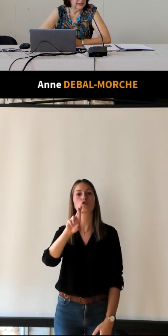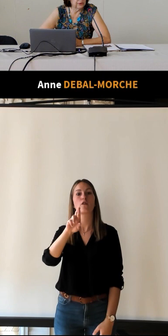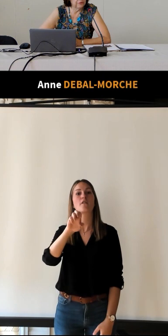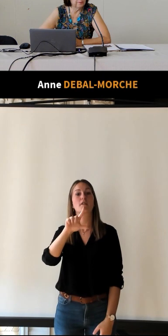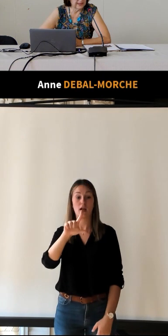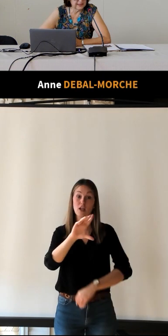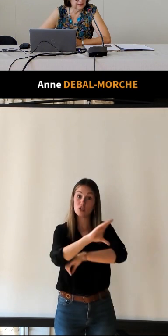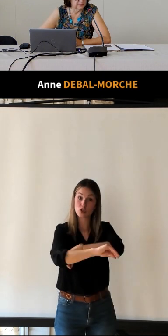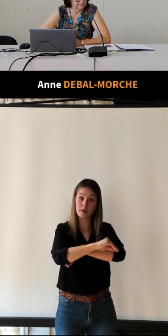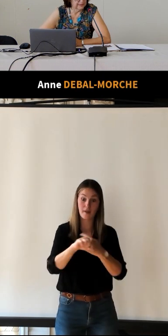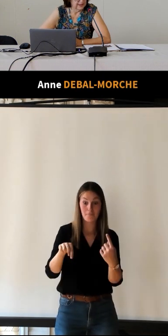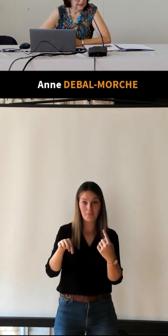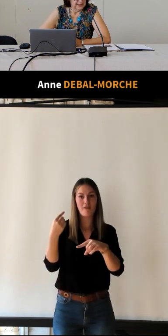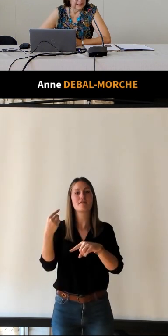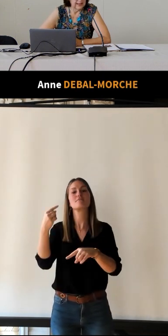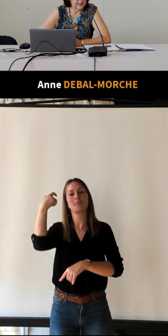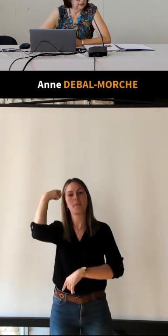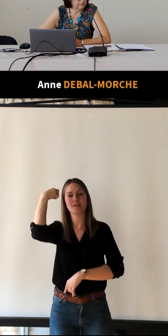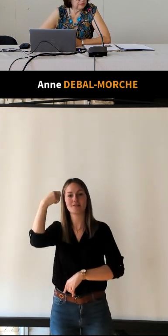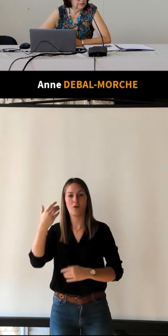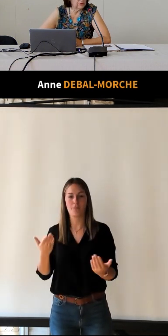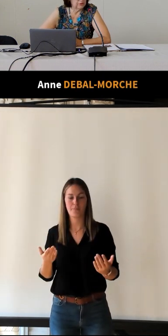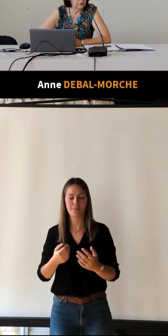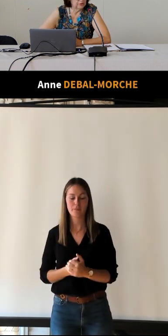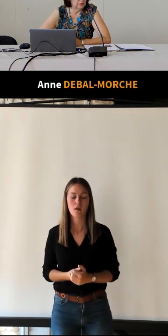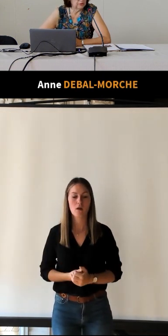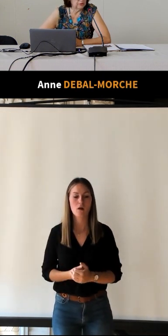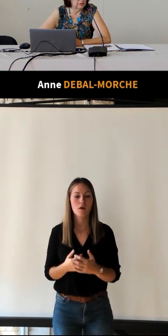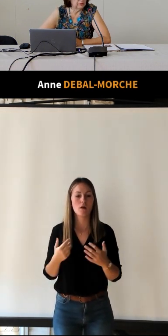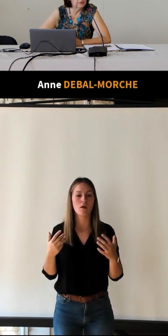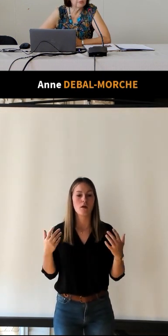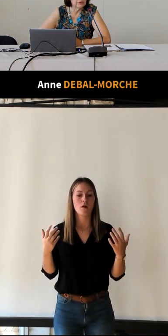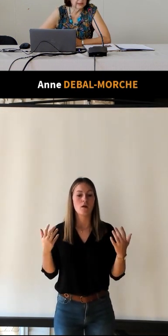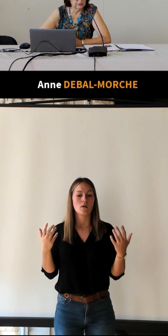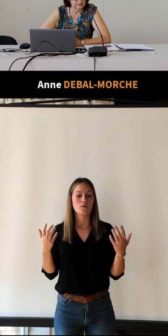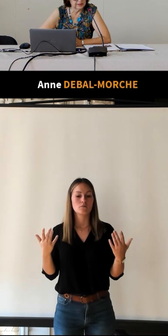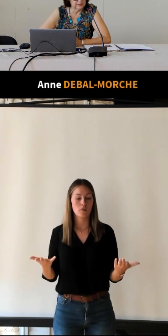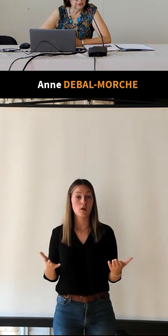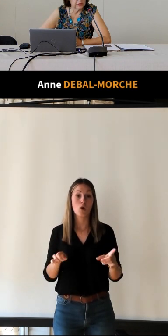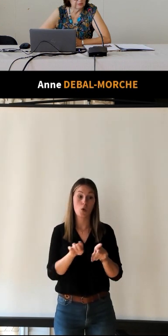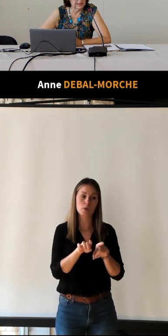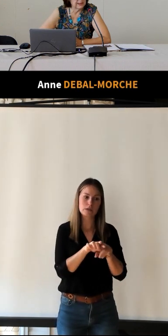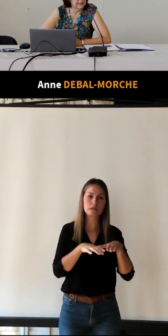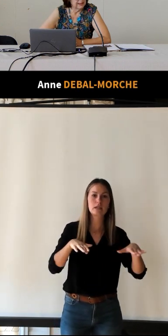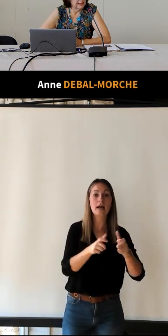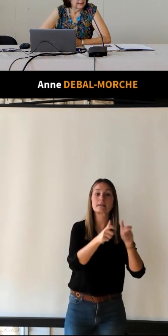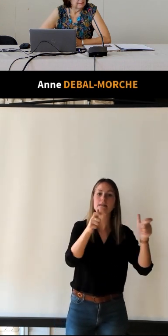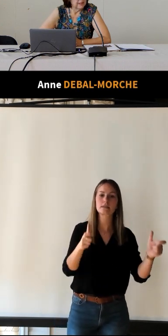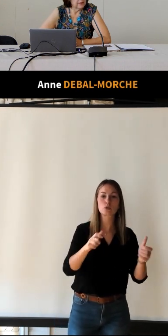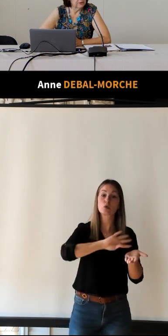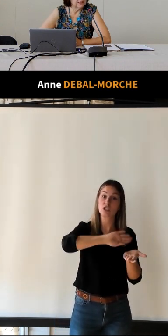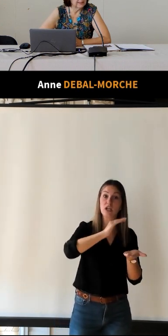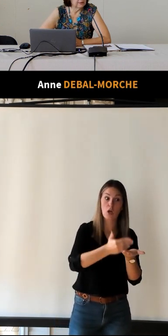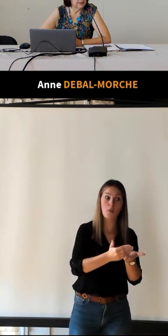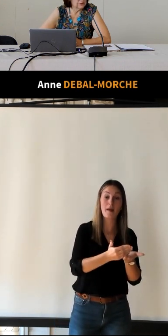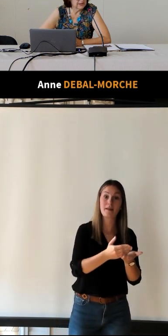est devenu président. Et il est en plus, non seulement directeur de l'institut Charlemagne, mais